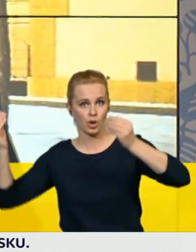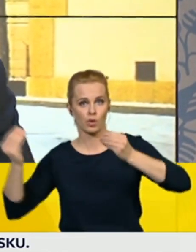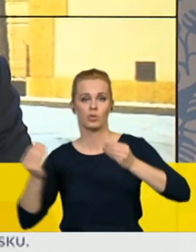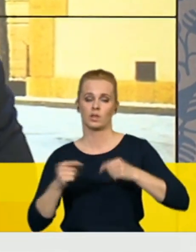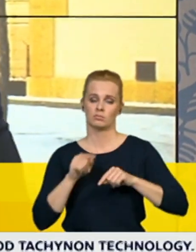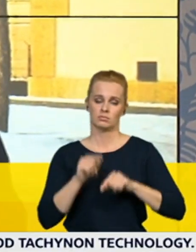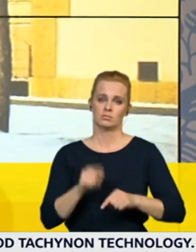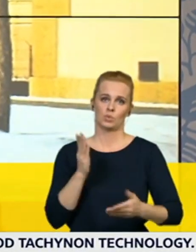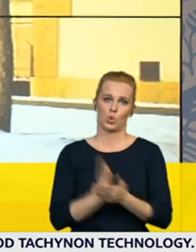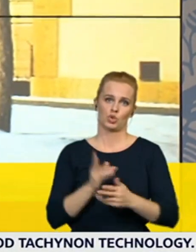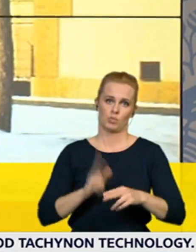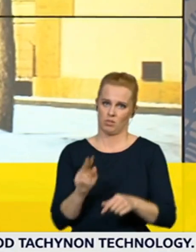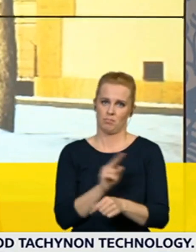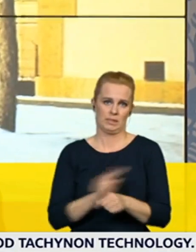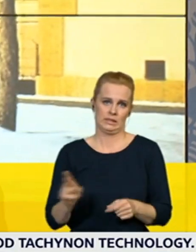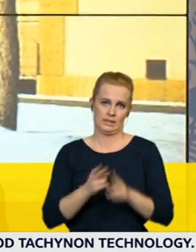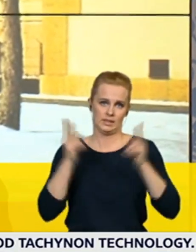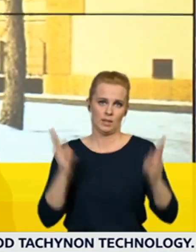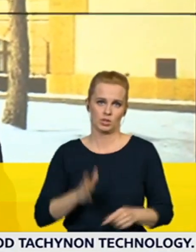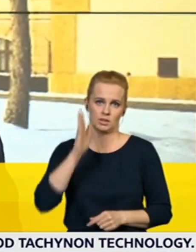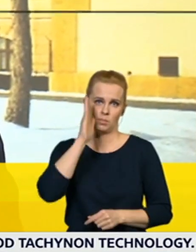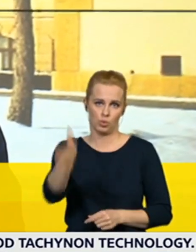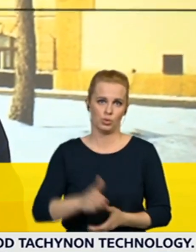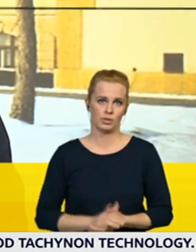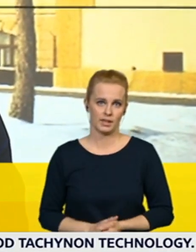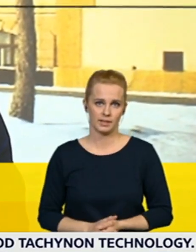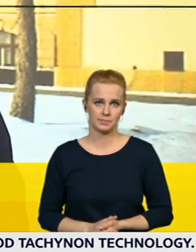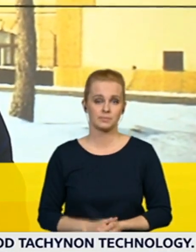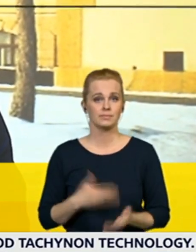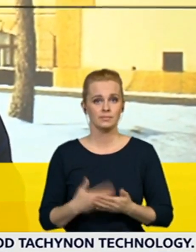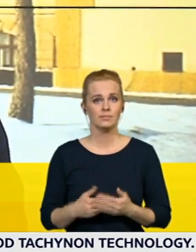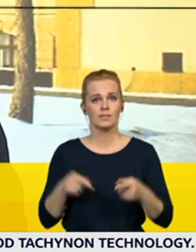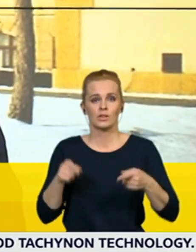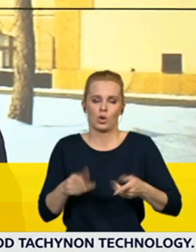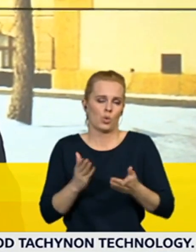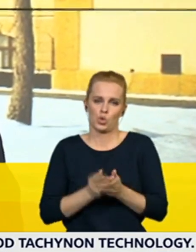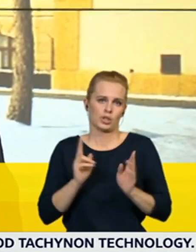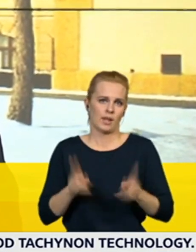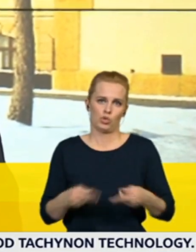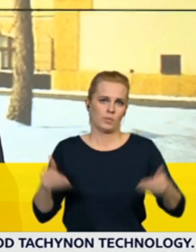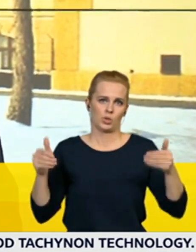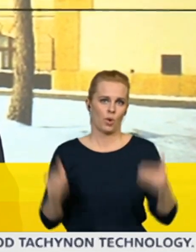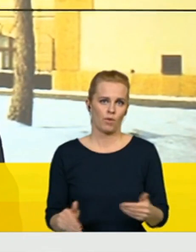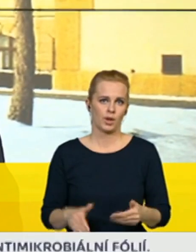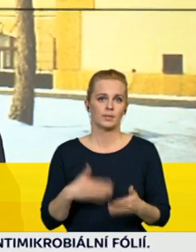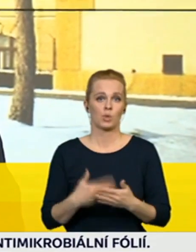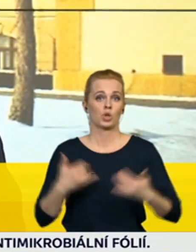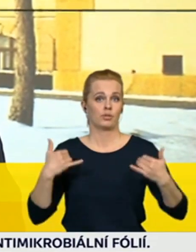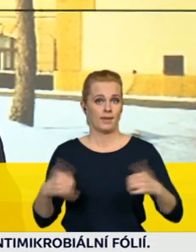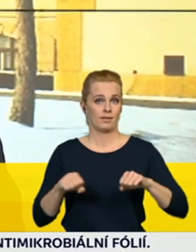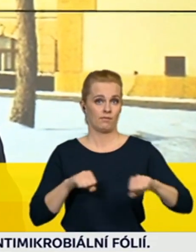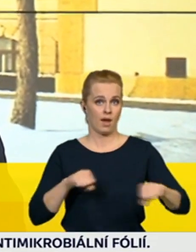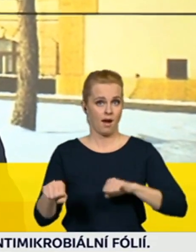úplně plných nemocnic. To znamená, to je něco, co si dovolit nemůžeme. Takže vláda na ta